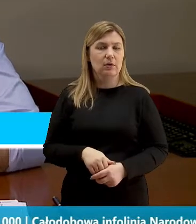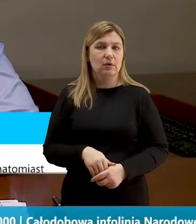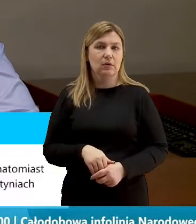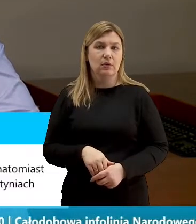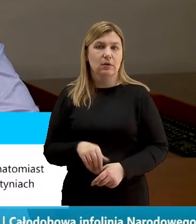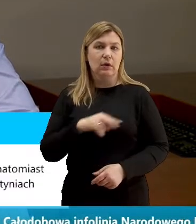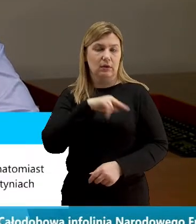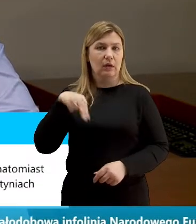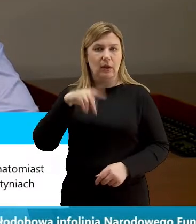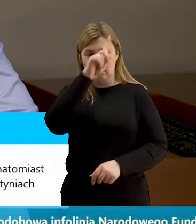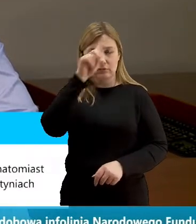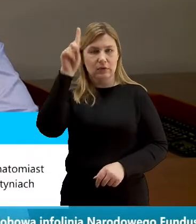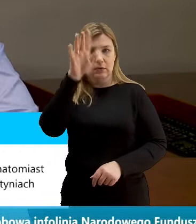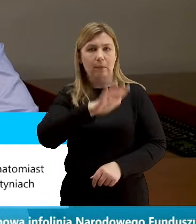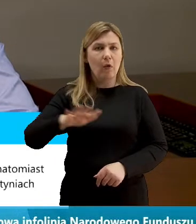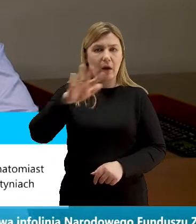nasze społeczeństwo, za innych.